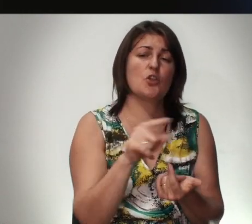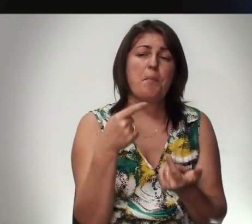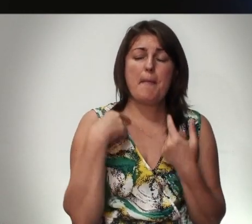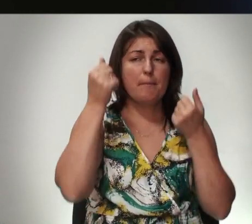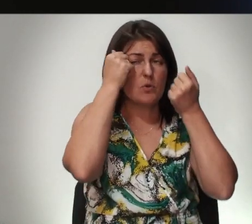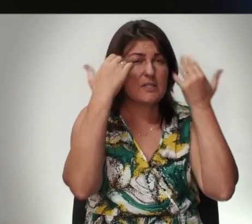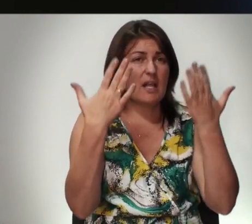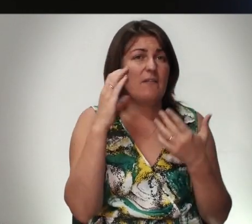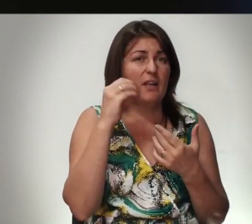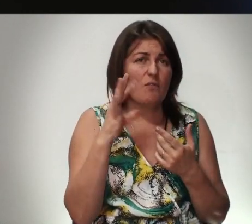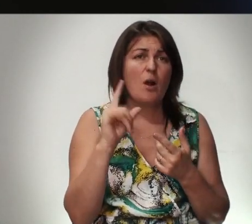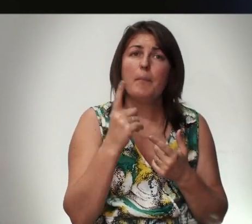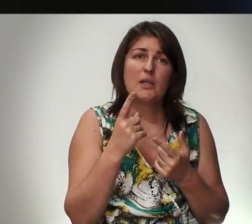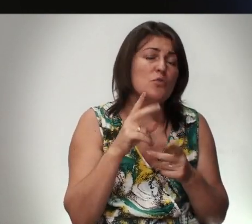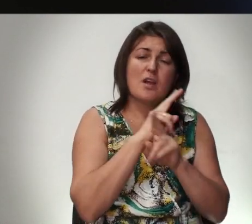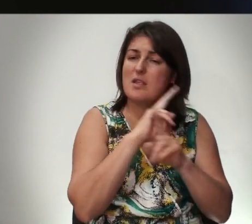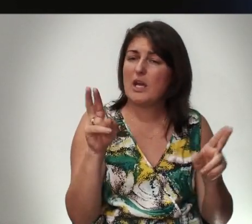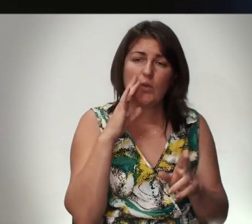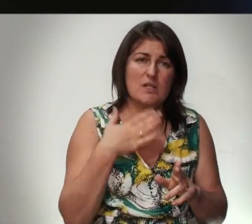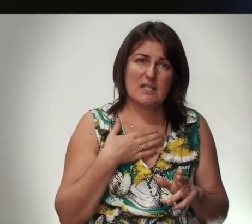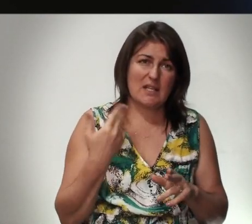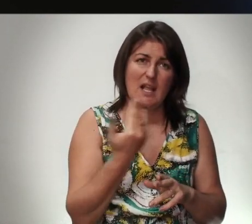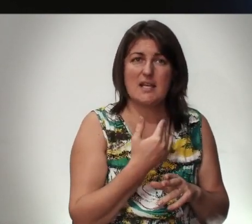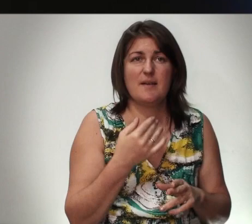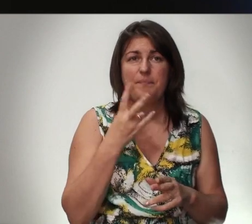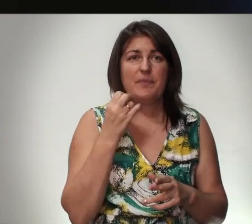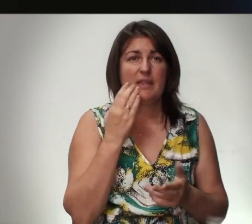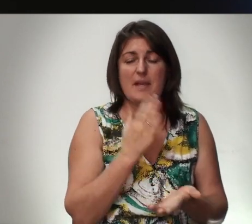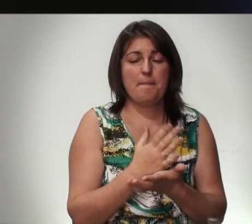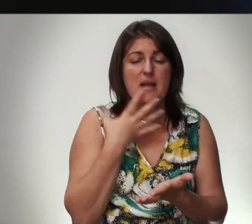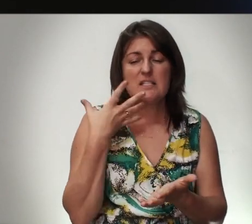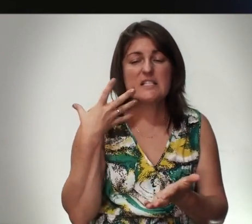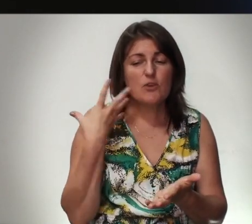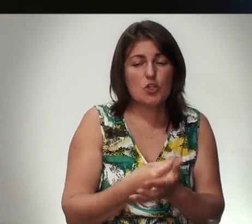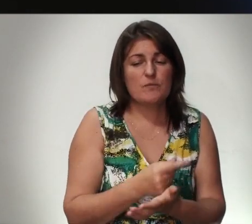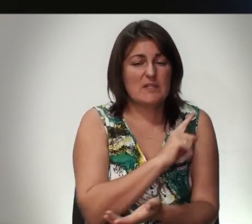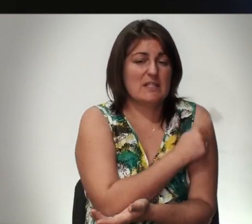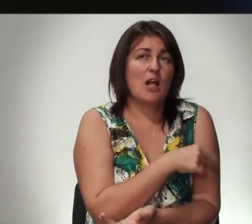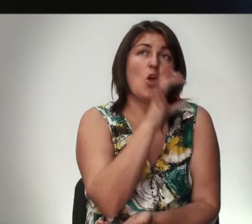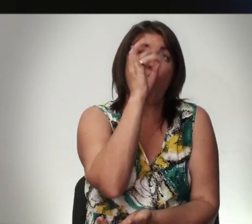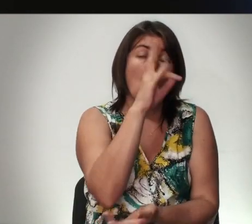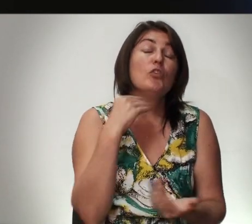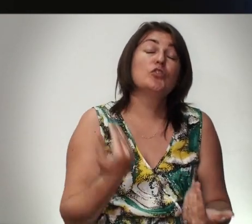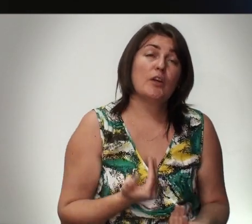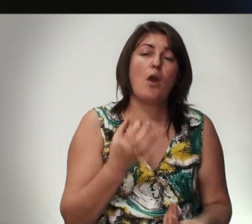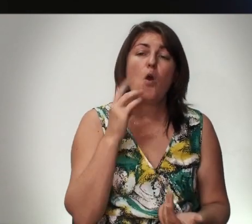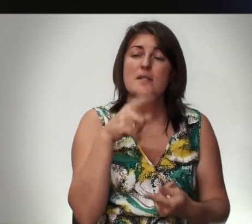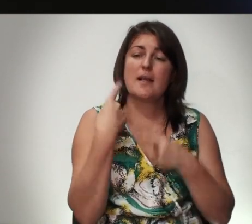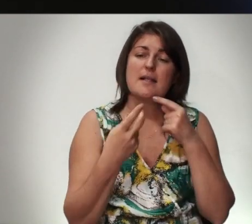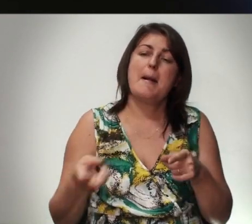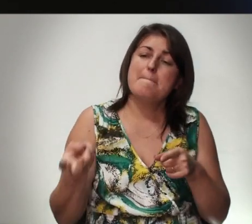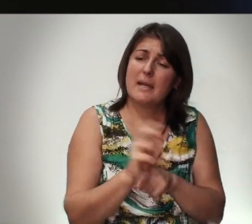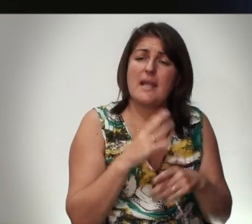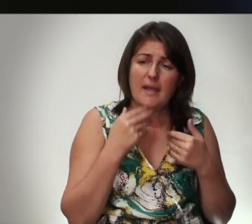Прославили Его Потому что Никто из нас Не имеет Своей собственной силы Но Он Жив И он сказал